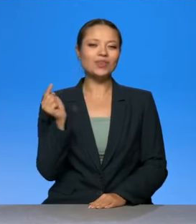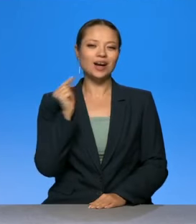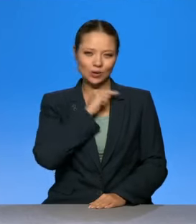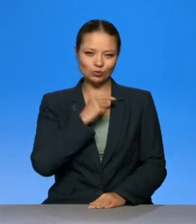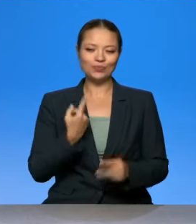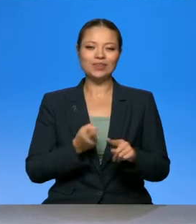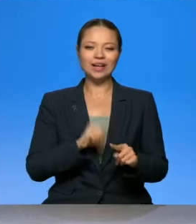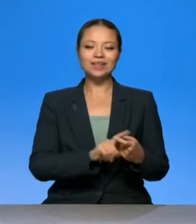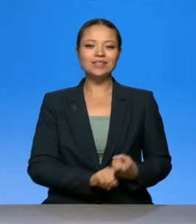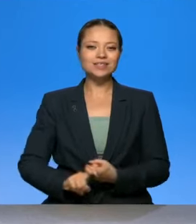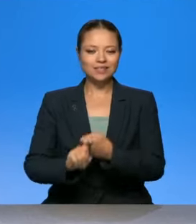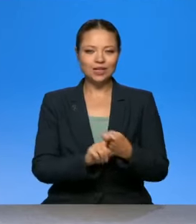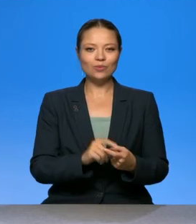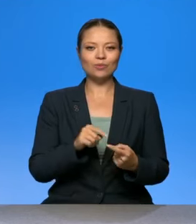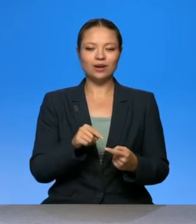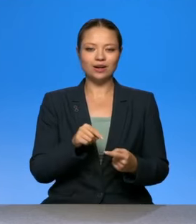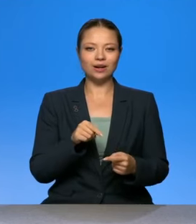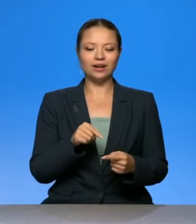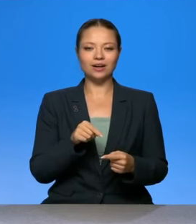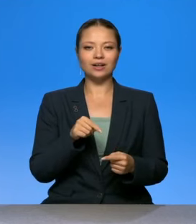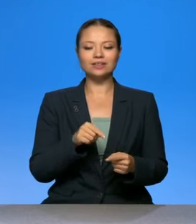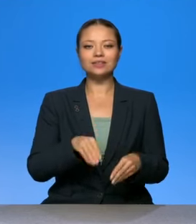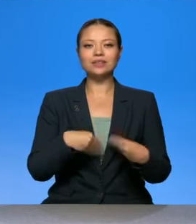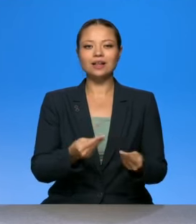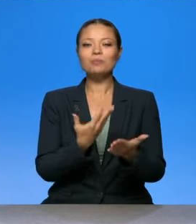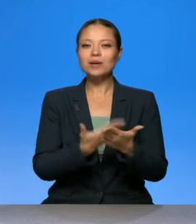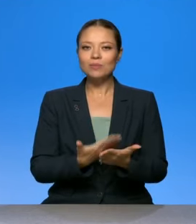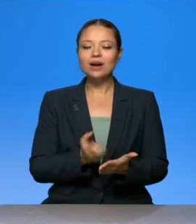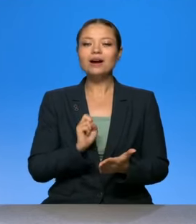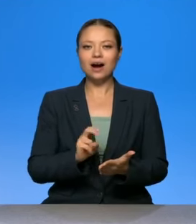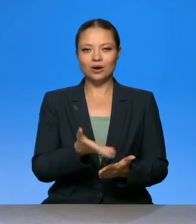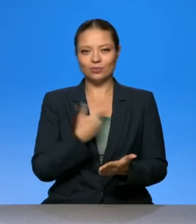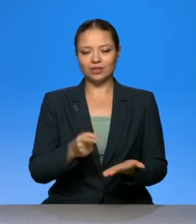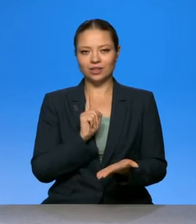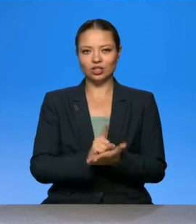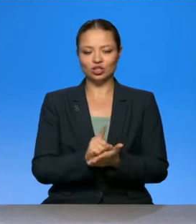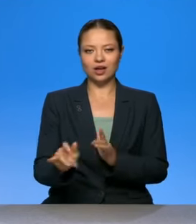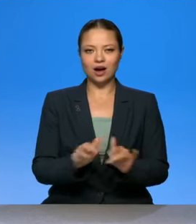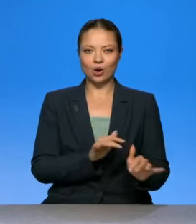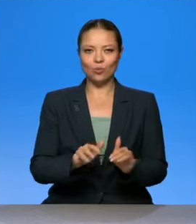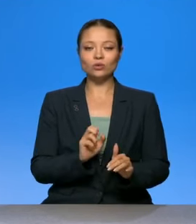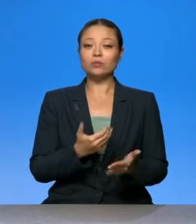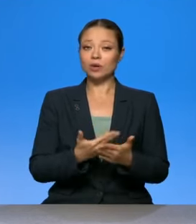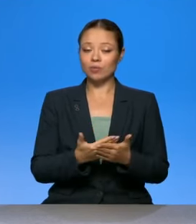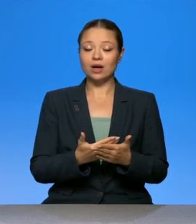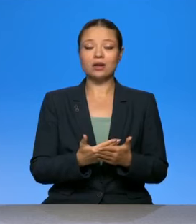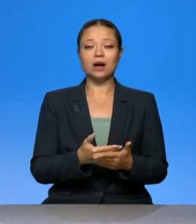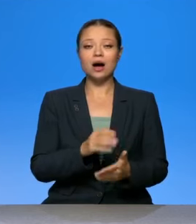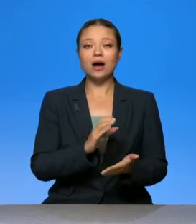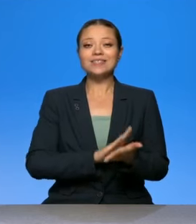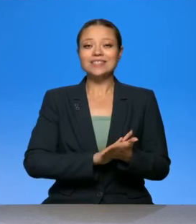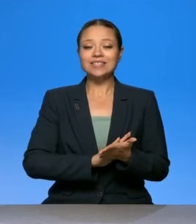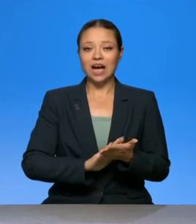система, то, что этот вирус, нам дала как макет, как мы должны работать. Как санэпидент, служба. Как делать